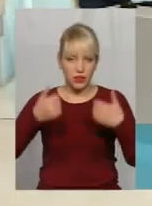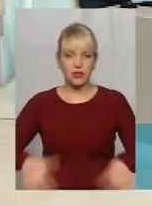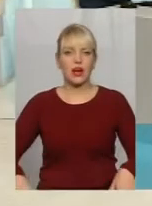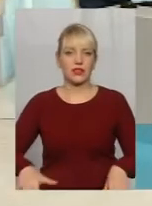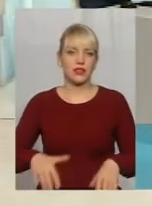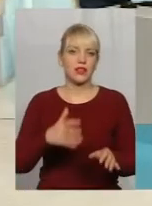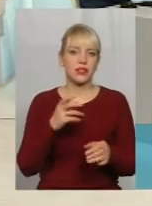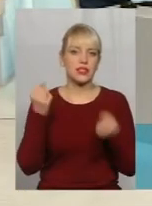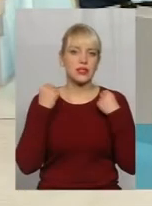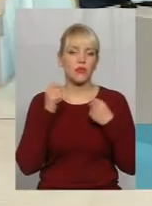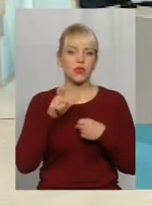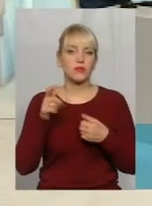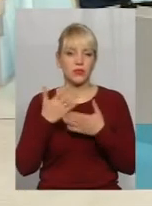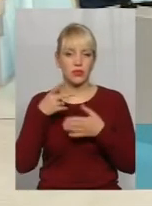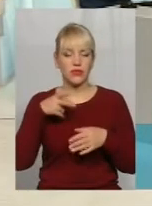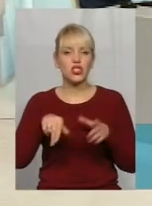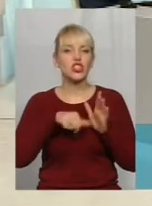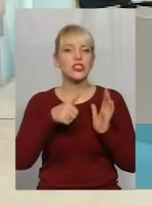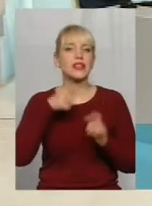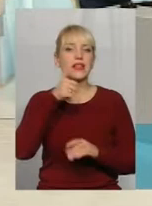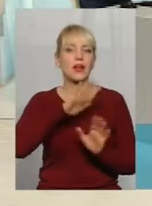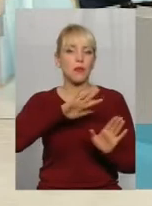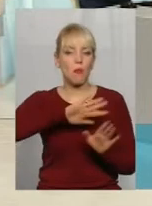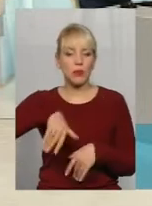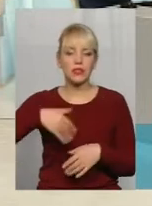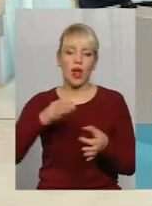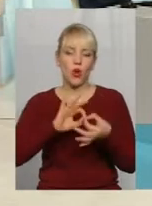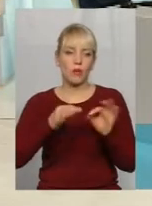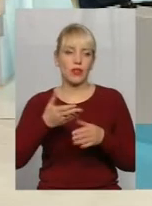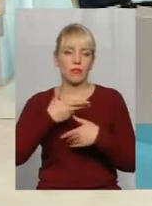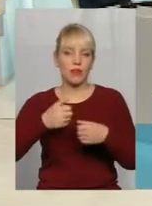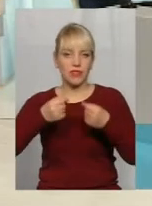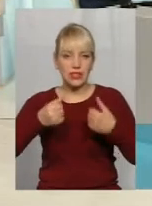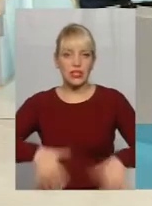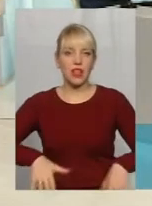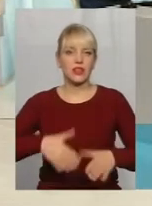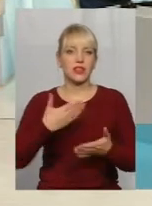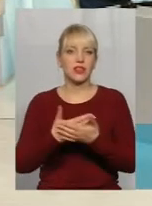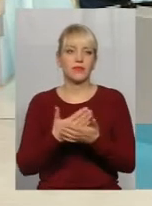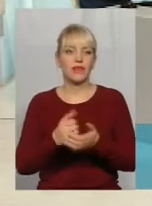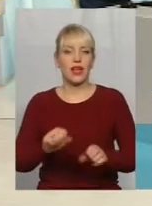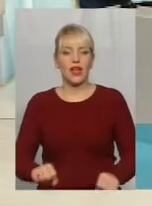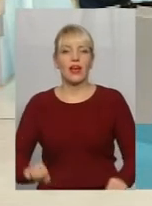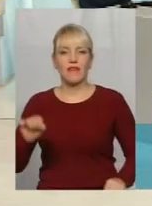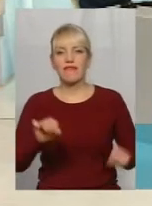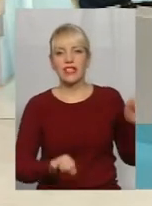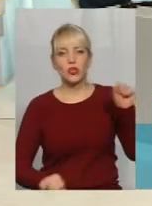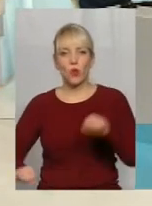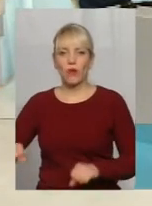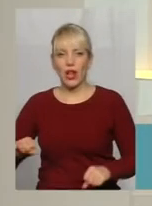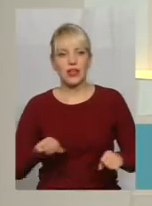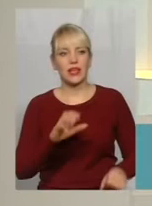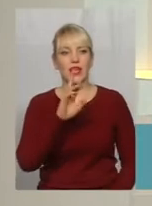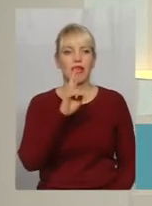Беремо 2016 рік, коли одразу після Олімпіади, по суті, ми втратили двох висловальників, Янчука та Алтухова.